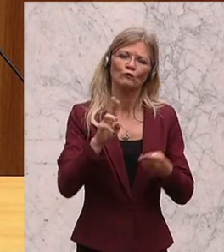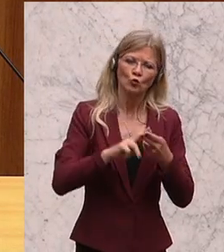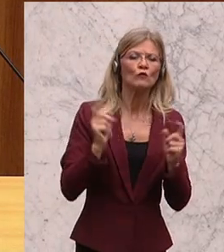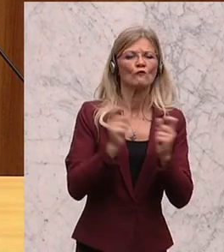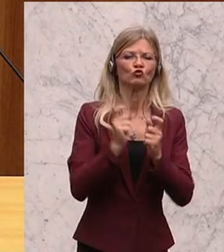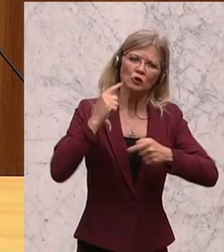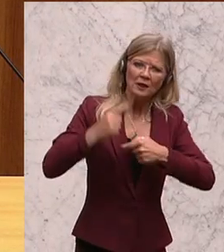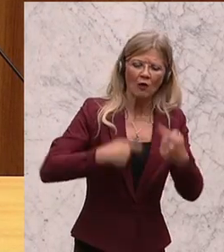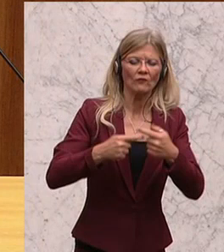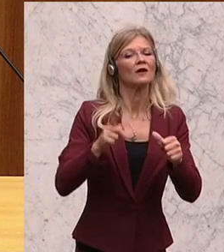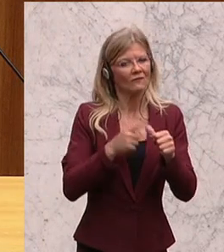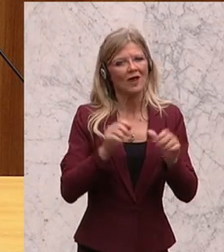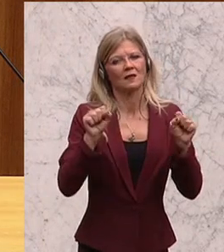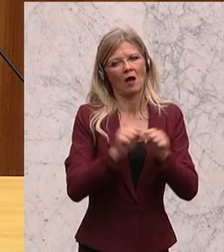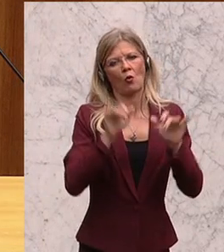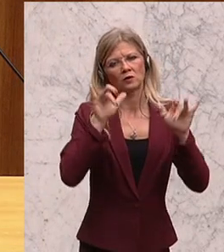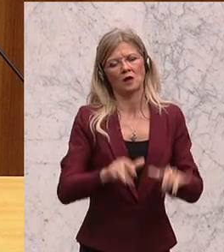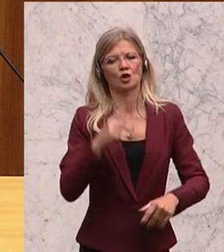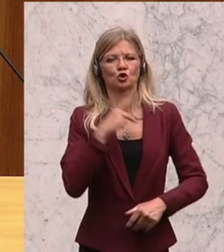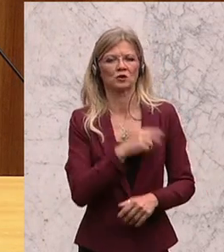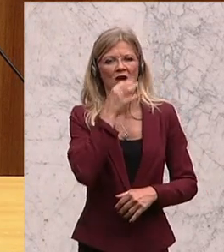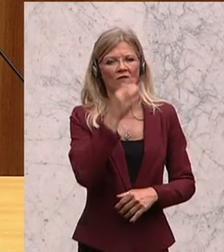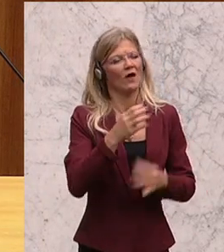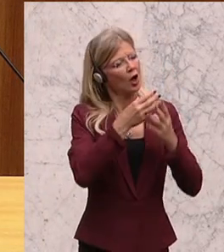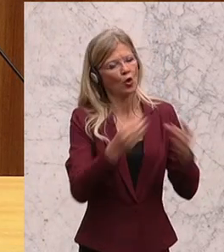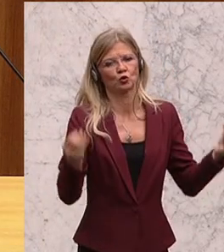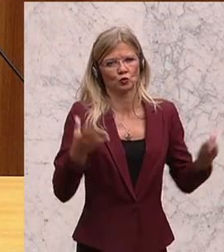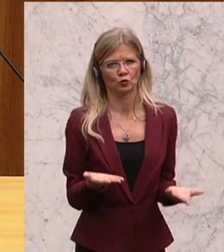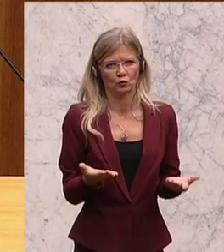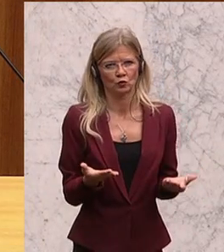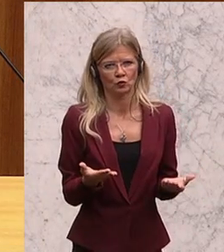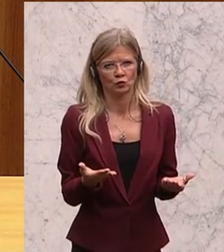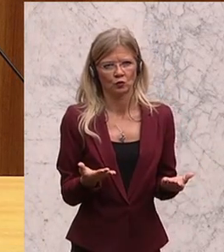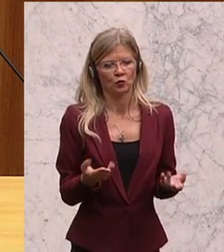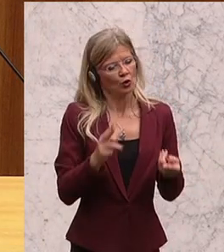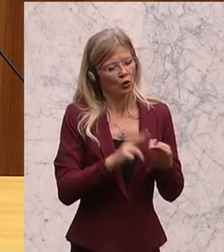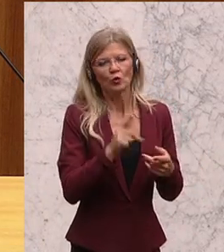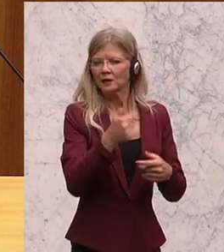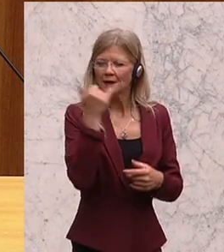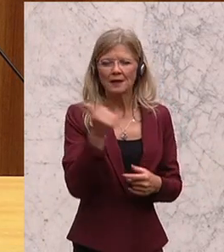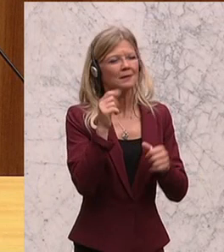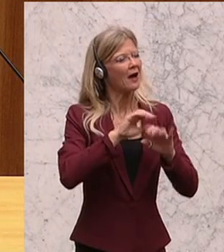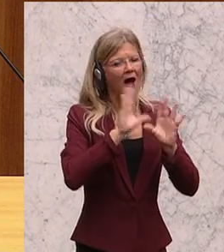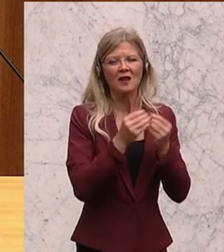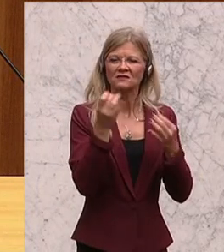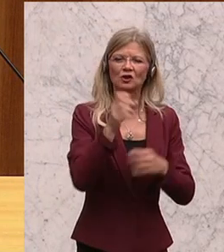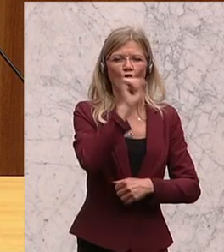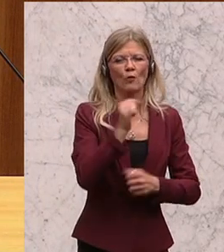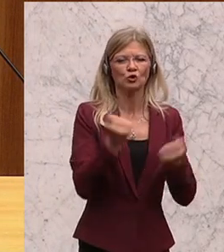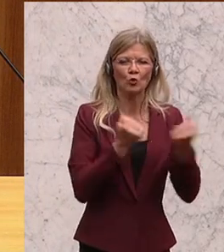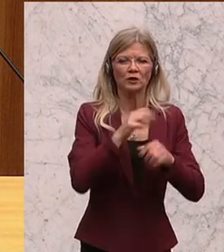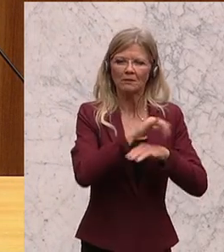wenn auch die soziale Frage entsprechend gelöst wird. Und im Zentrum aller Aktivitäten der europäischen Politik steht.